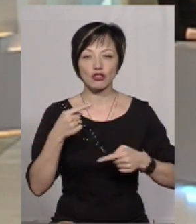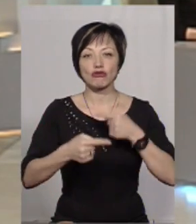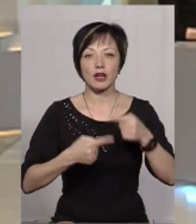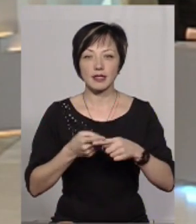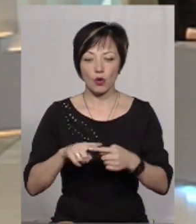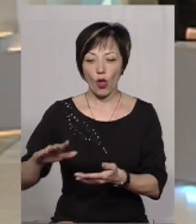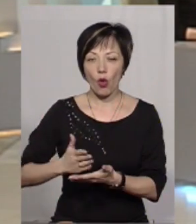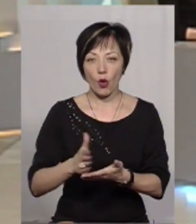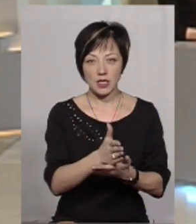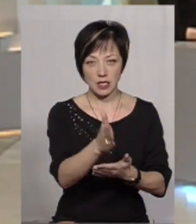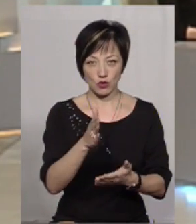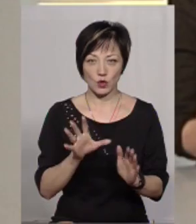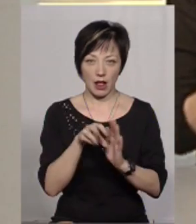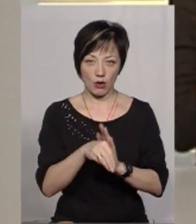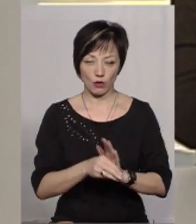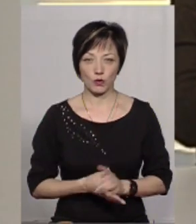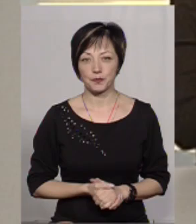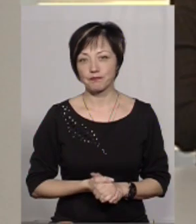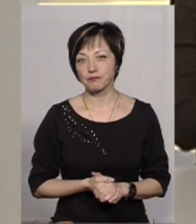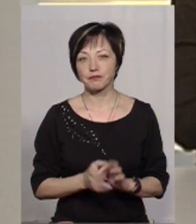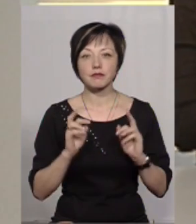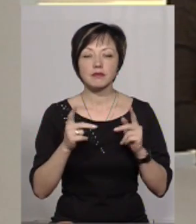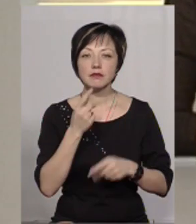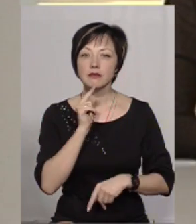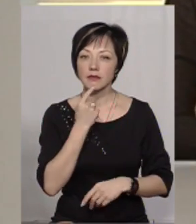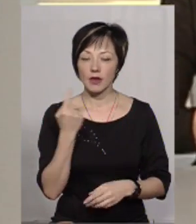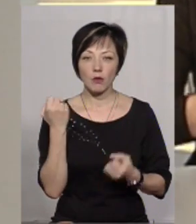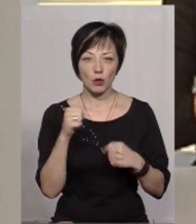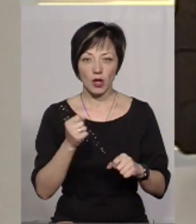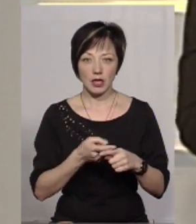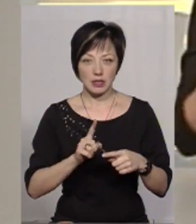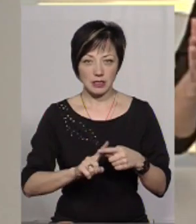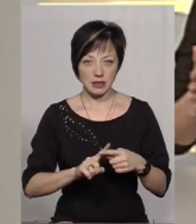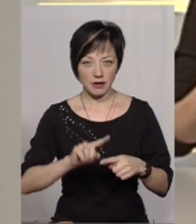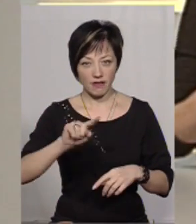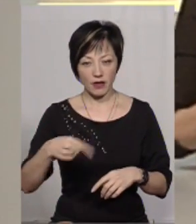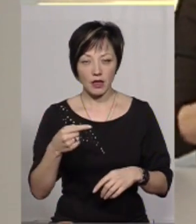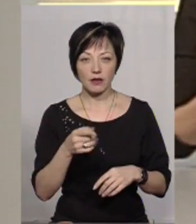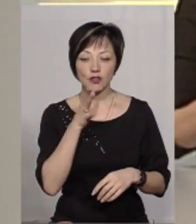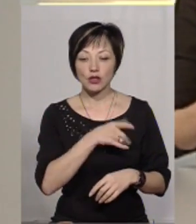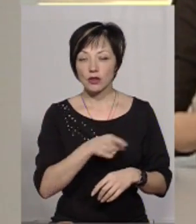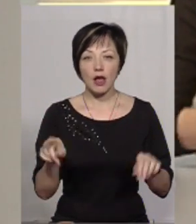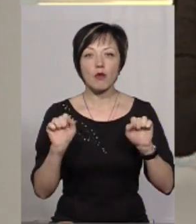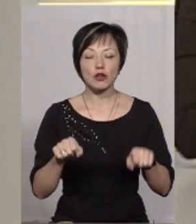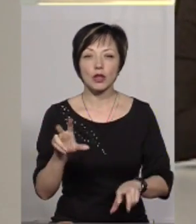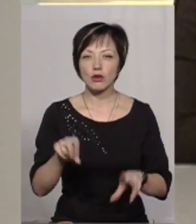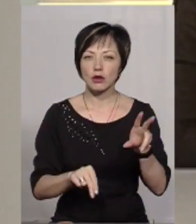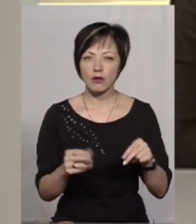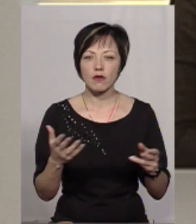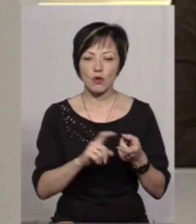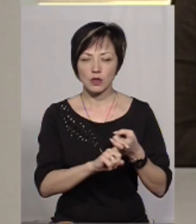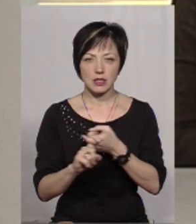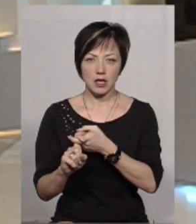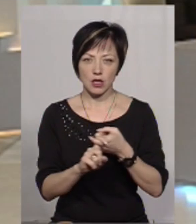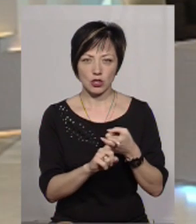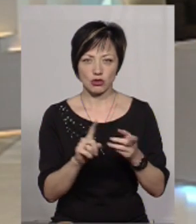оцю логістичну складову. А наскільки важко подолати цей виклик? І в часовому поміжку як можна розраховувати, від кого це